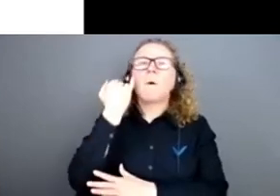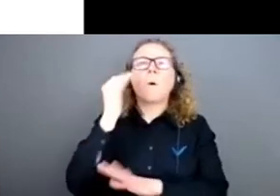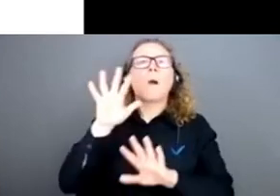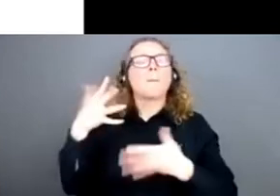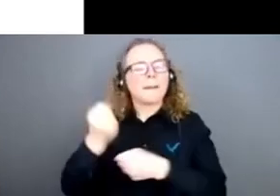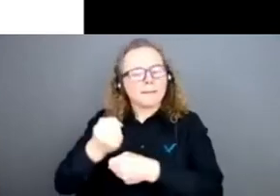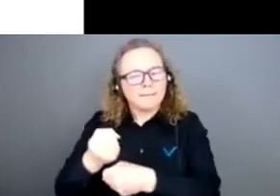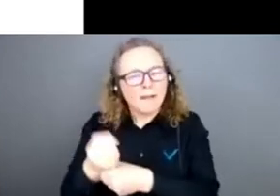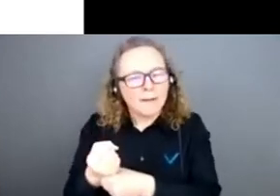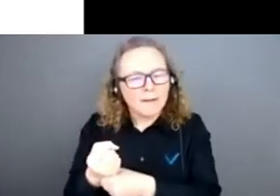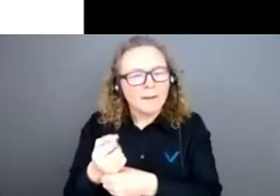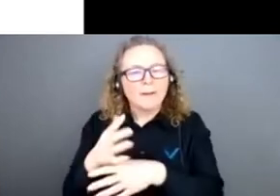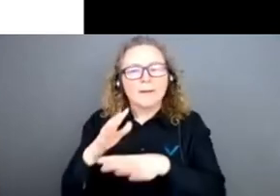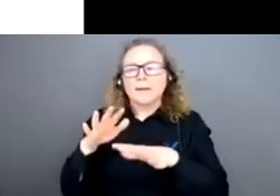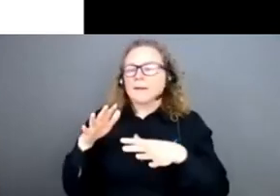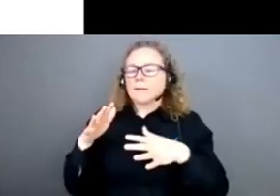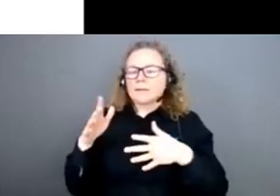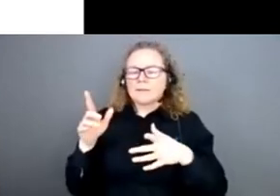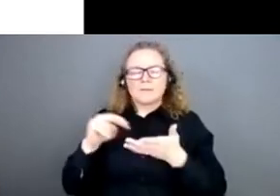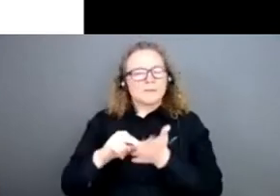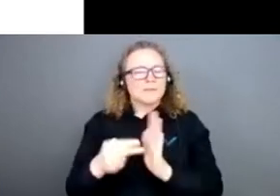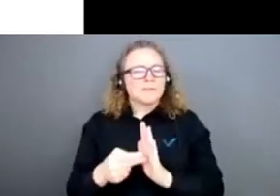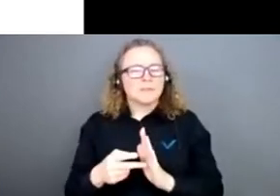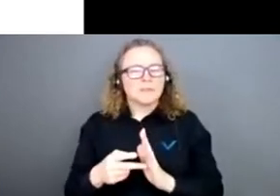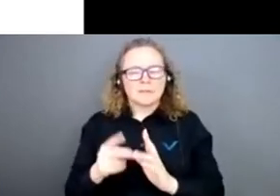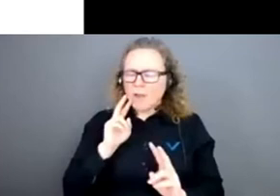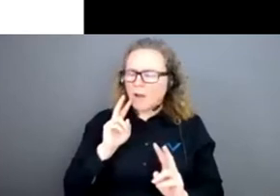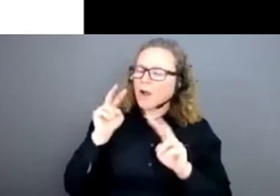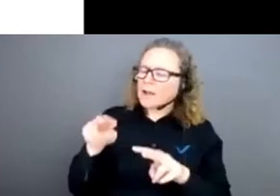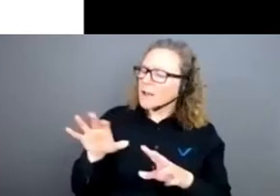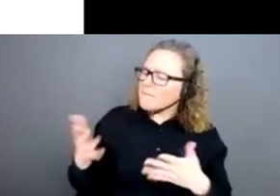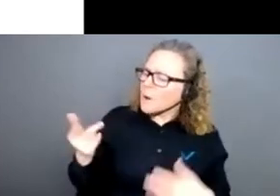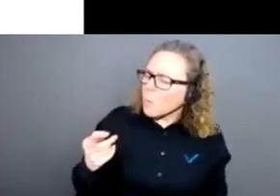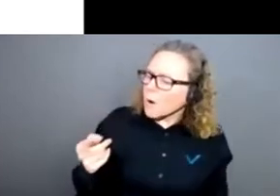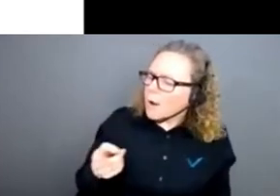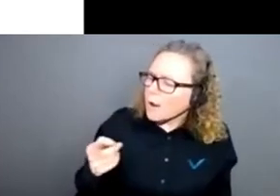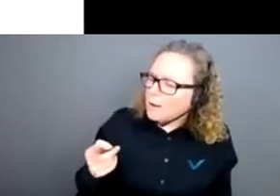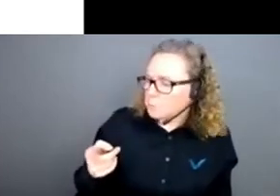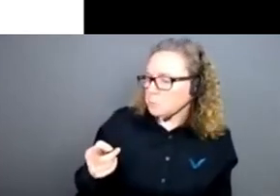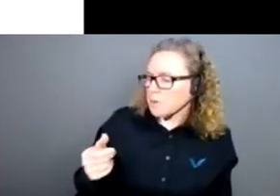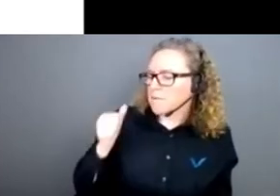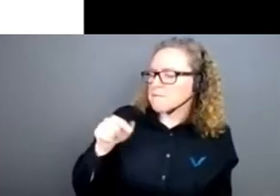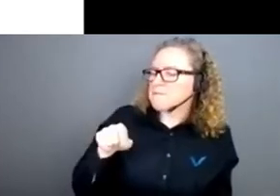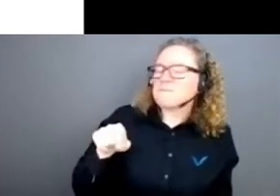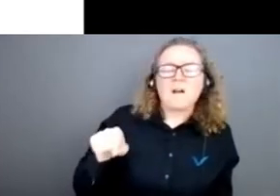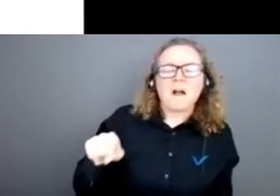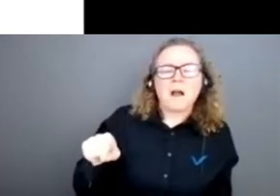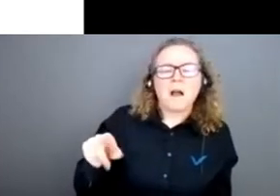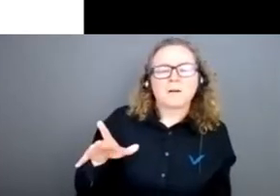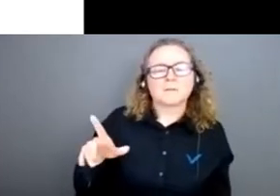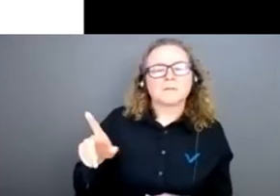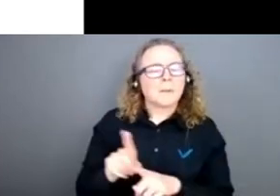où, quand on va regarder ce qu'ils font, on voit qu'ils sont surtout dans la